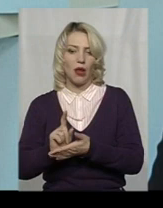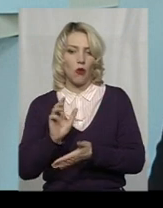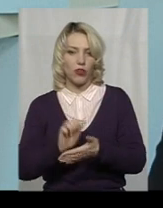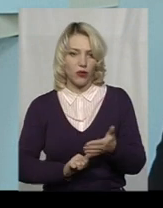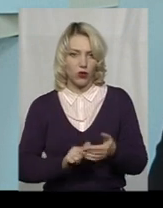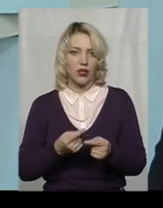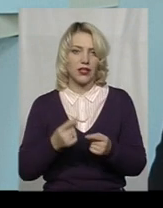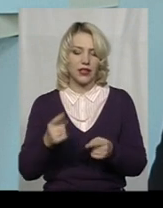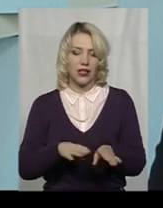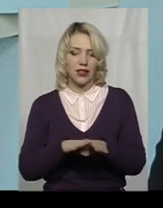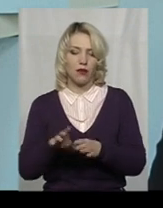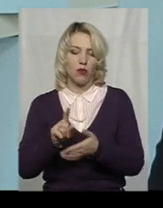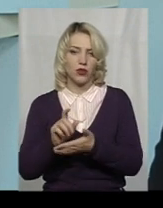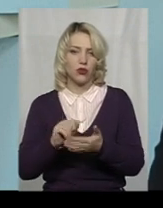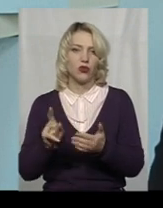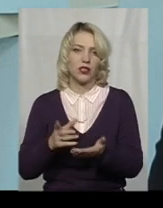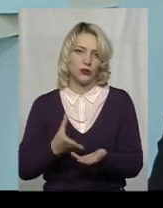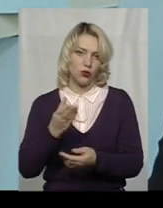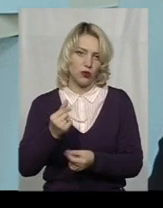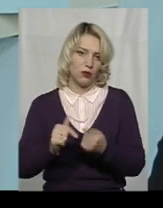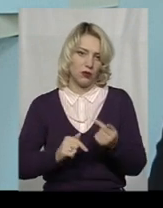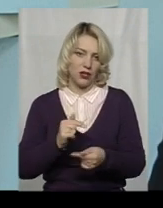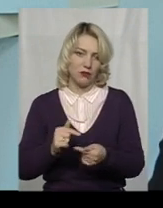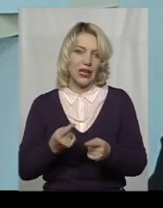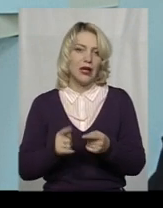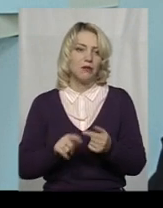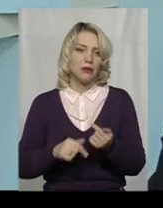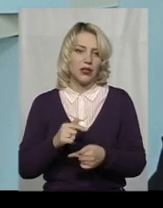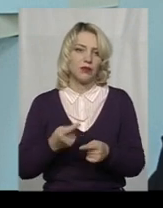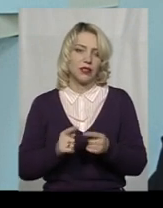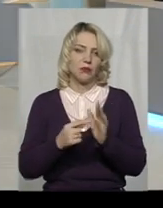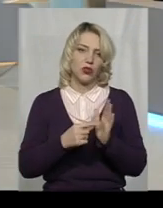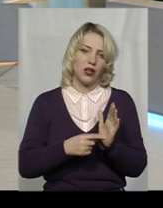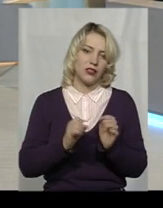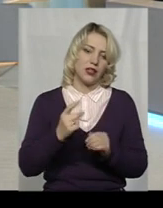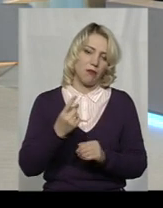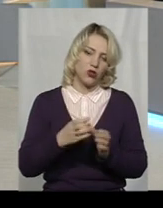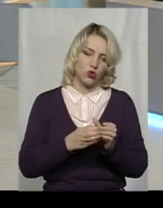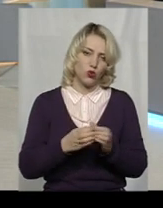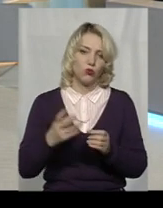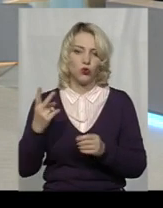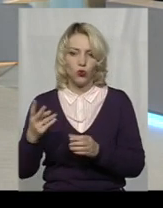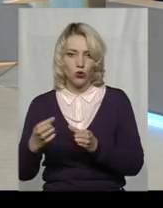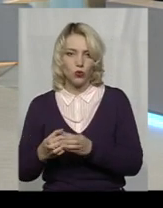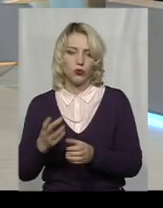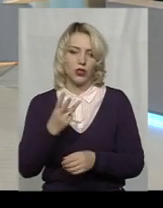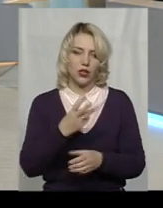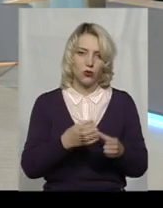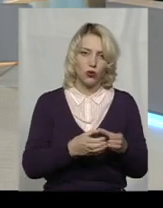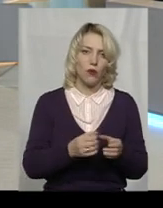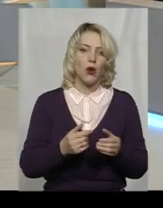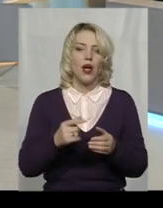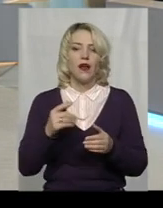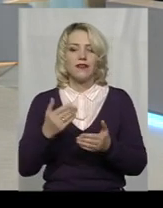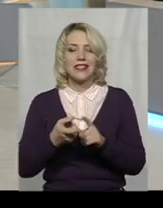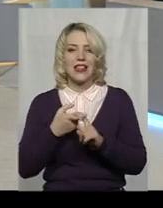який сплочує підприємці. Підприємці це розділяються на першу групу, другу, третю, в залежності від